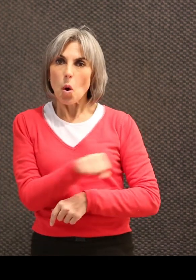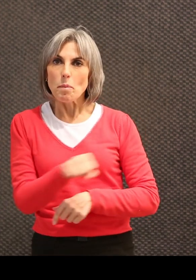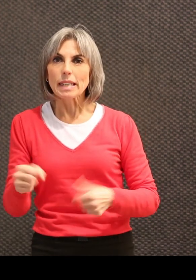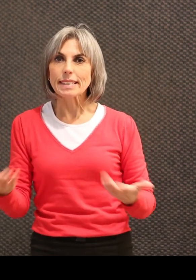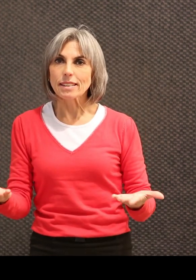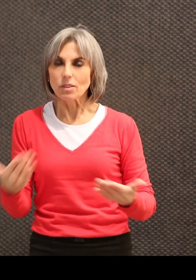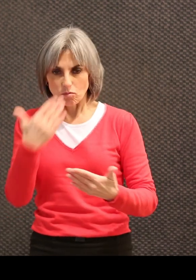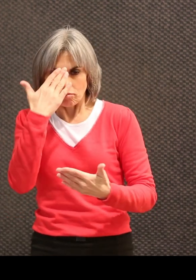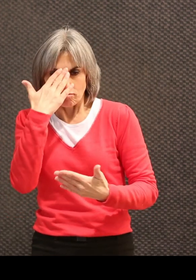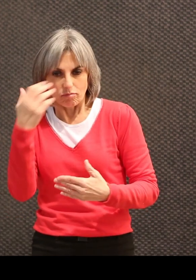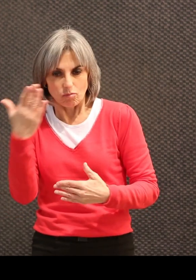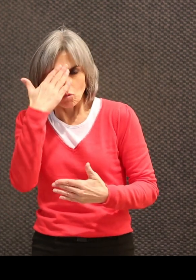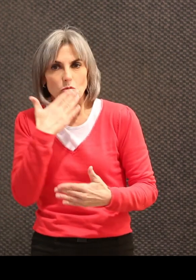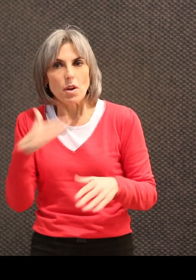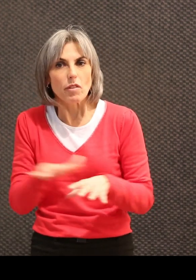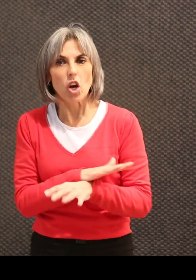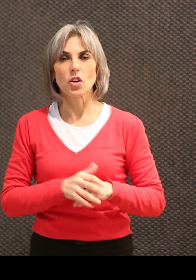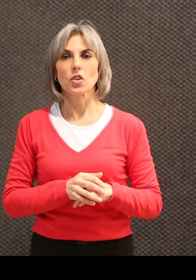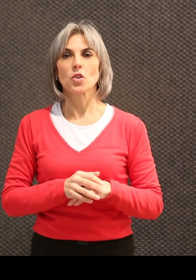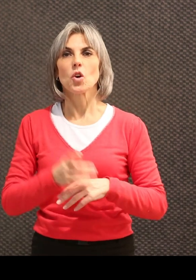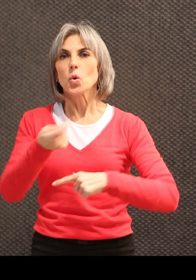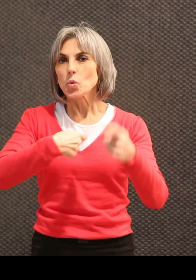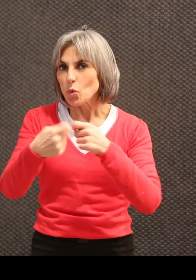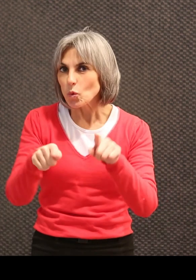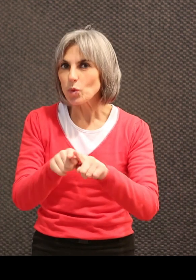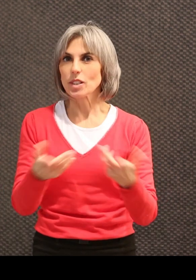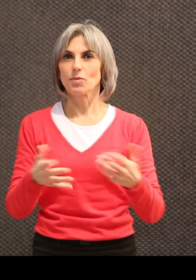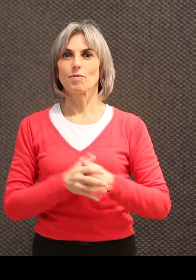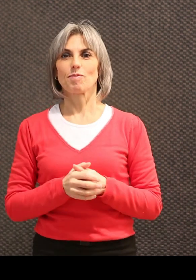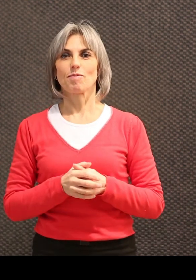Repasser, je sais le faire aussi. Faire les courses aussi.